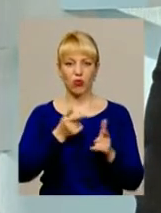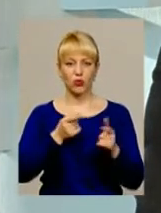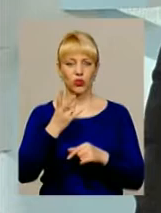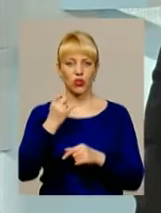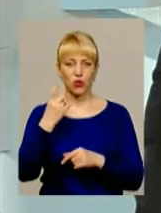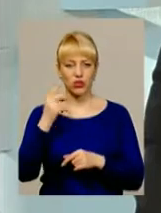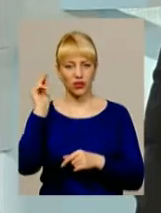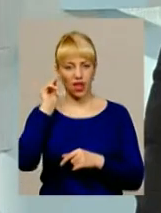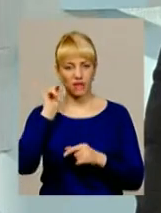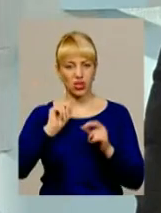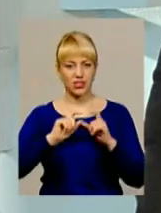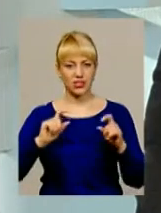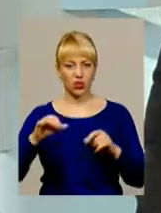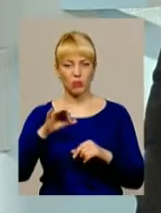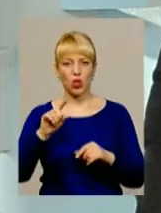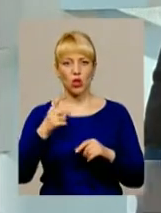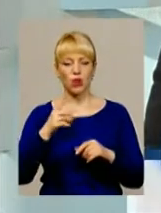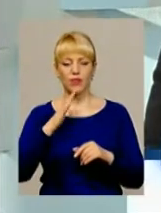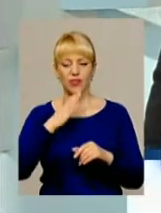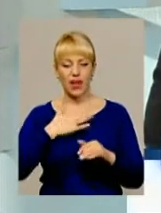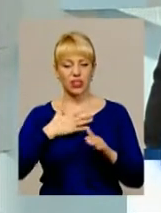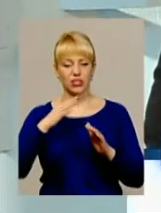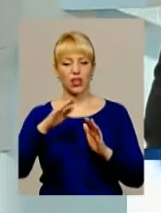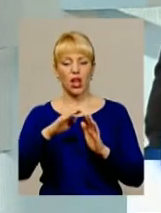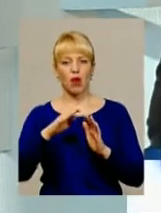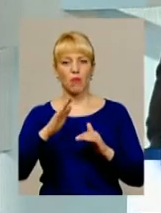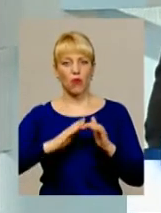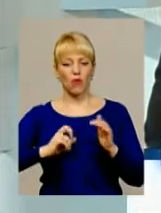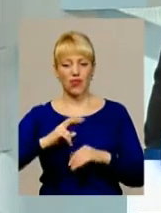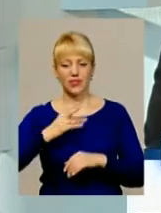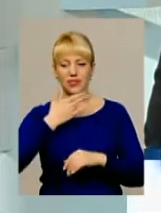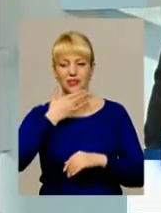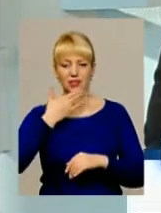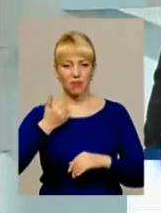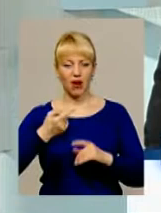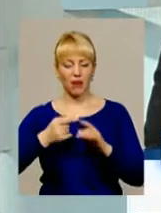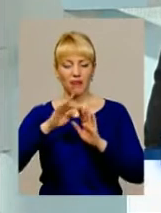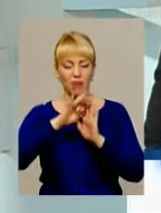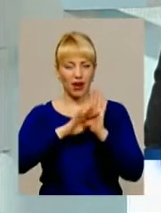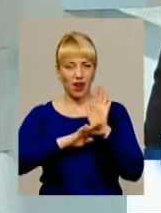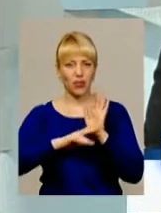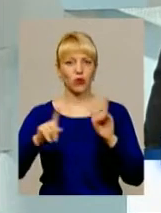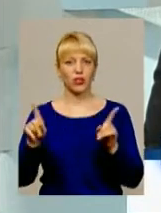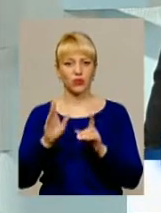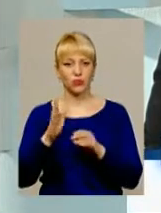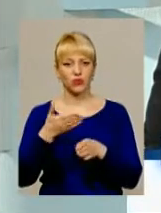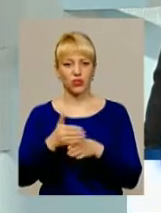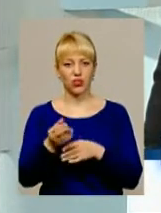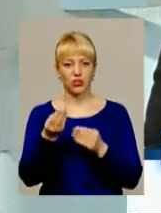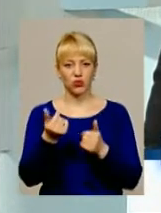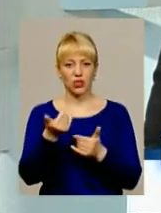таки наших професій немає в тому державному переліку, на який будуть відділятися державні кошти. Тож ми теж